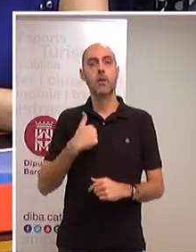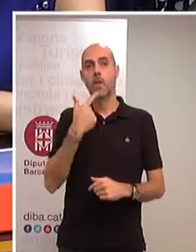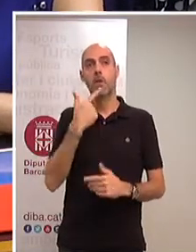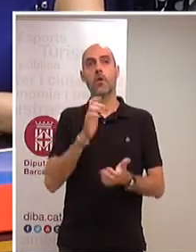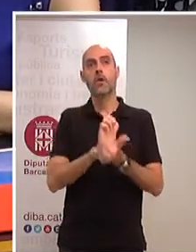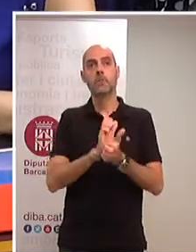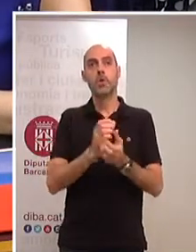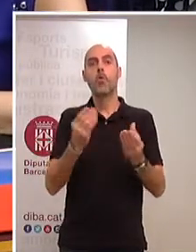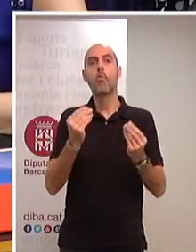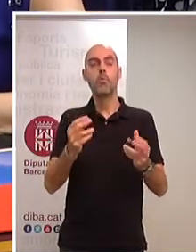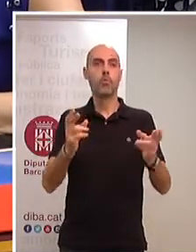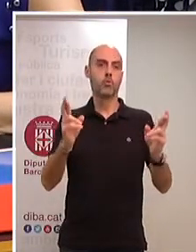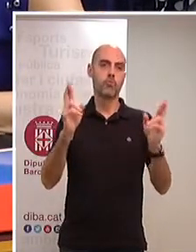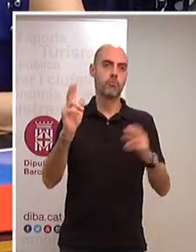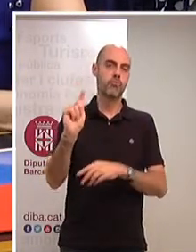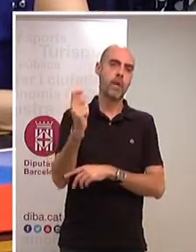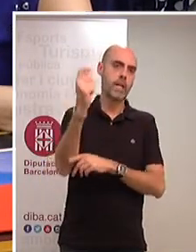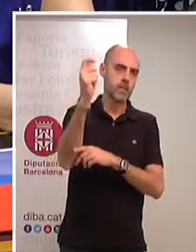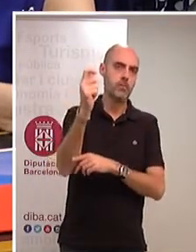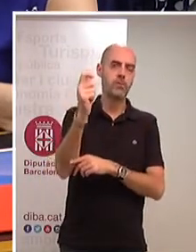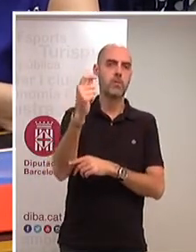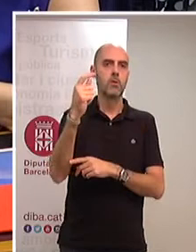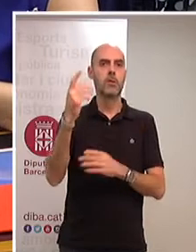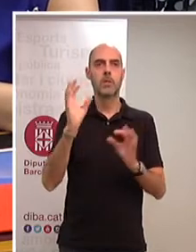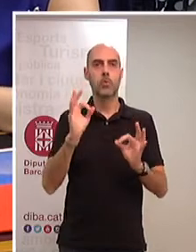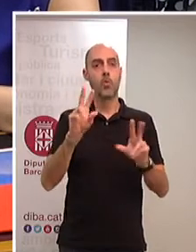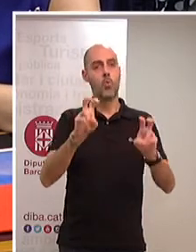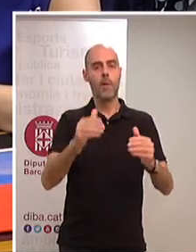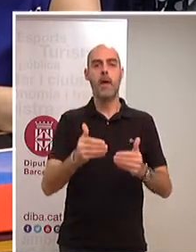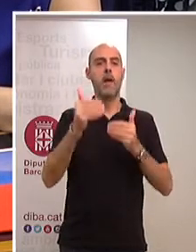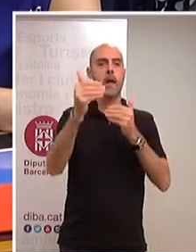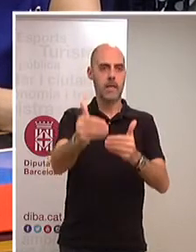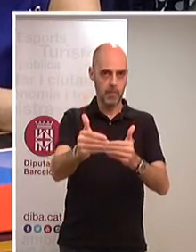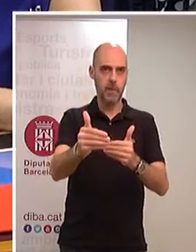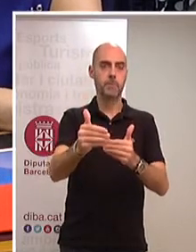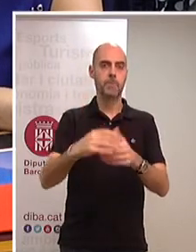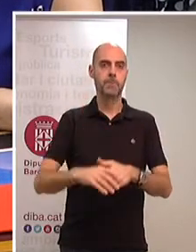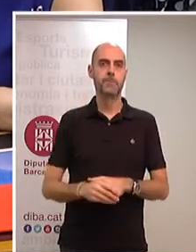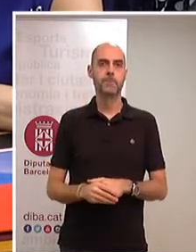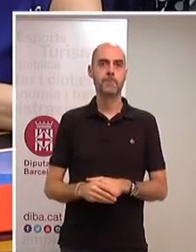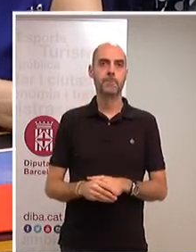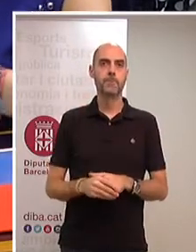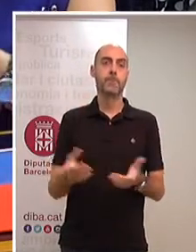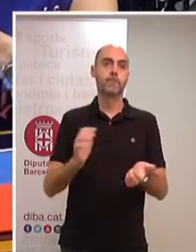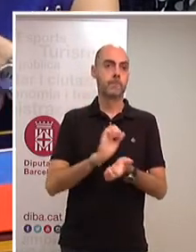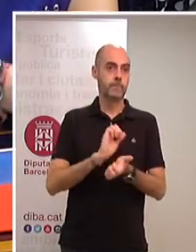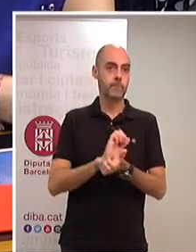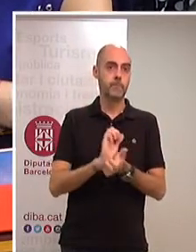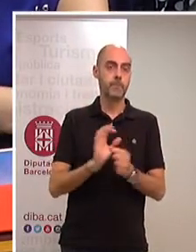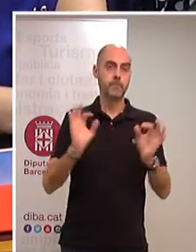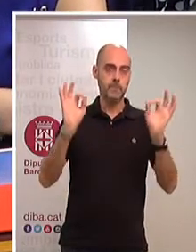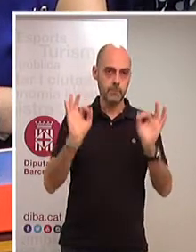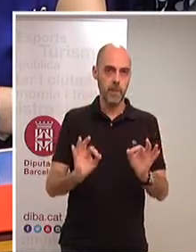molts encerts, que segur que serà així, molts éxis, en aquesta nova etapa que em prendrà, esperant que efectivament,